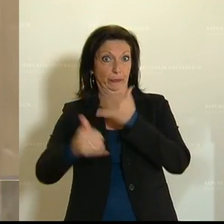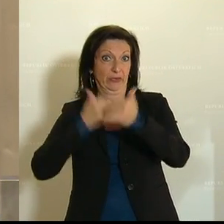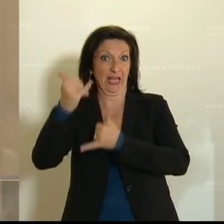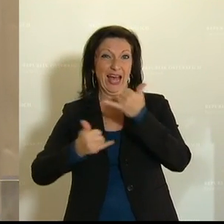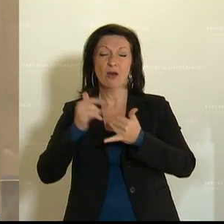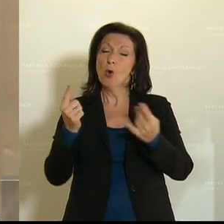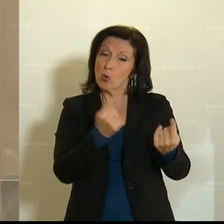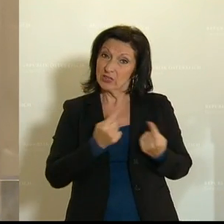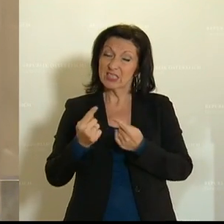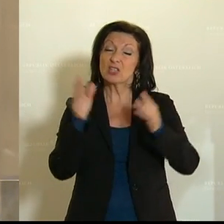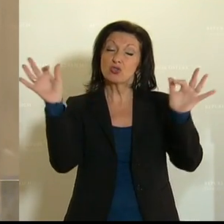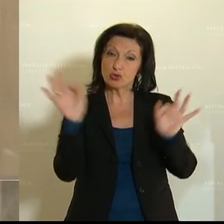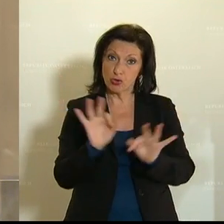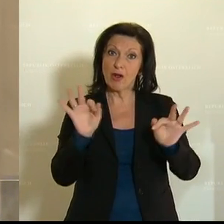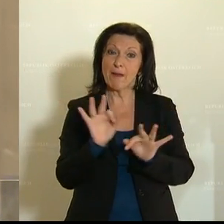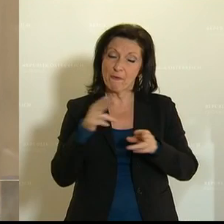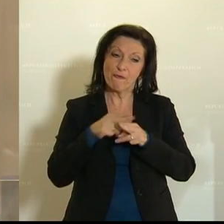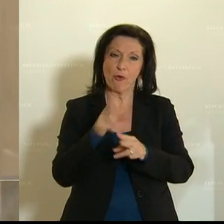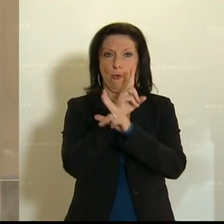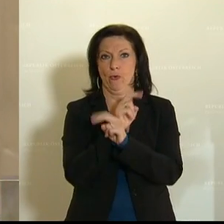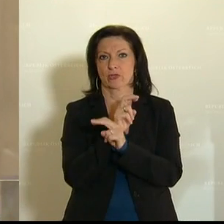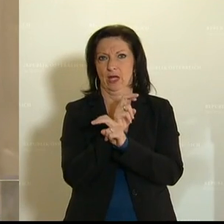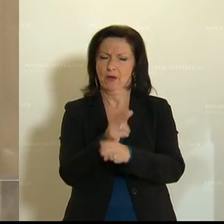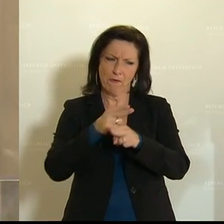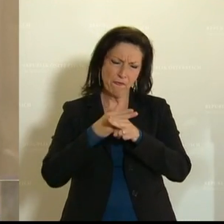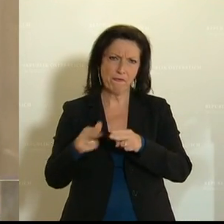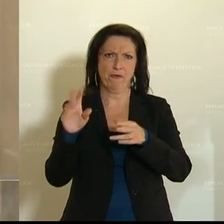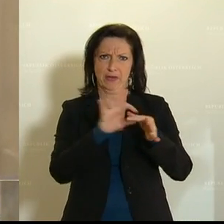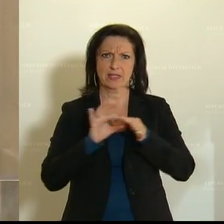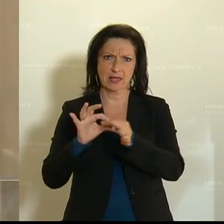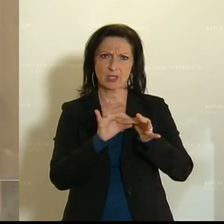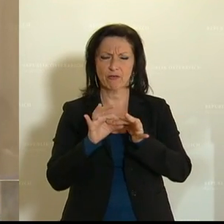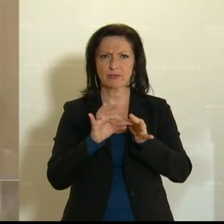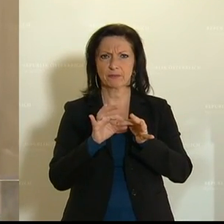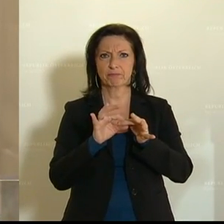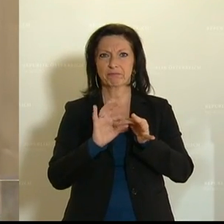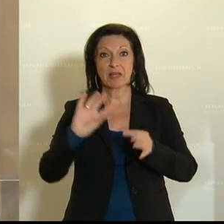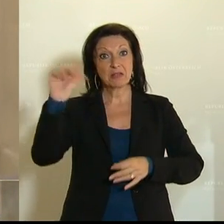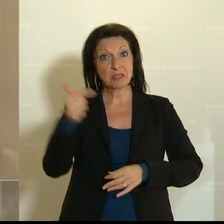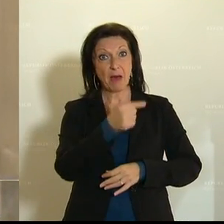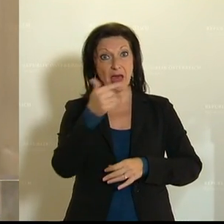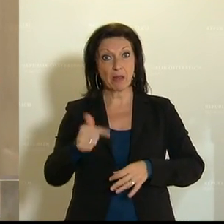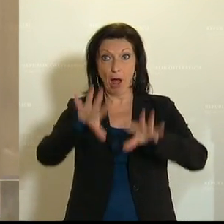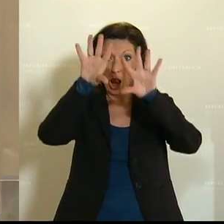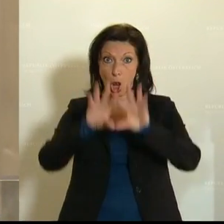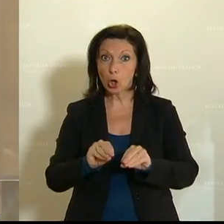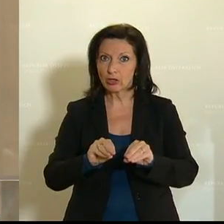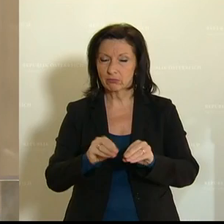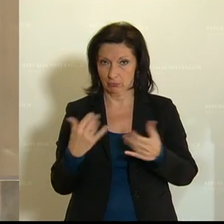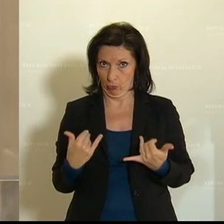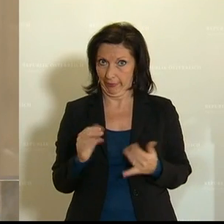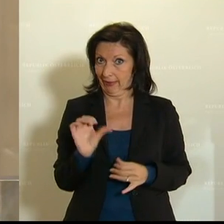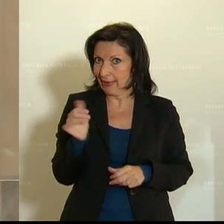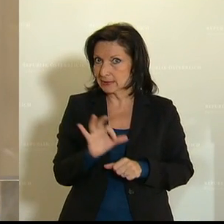Lage ist dramatisch für uns als Land und als Gesellschaft. Und der zweite Lockdown, wir haben heute den ersten